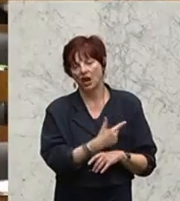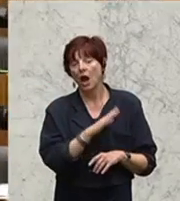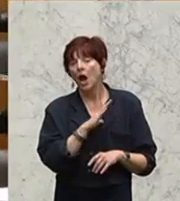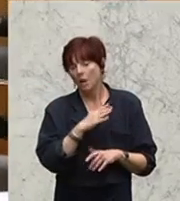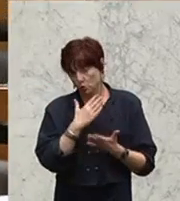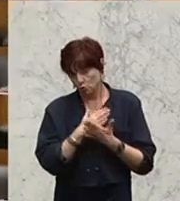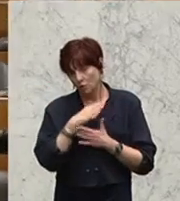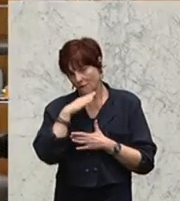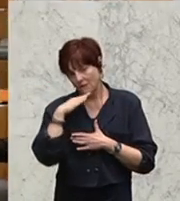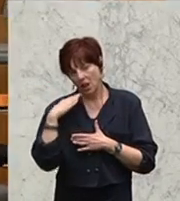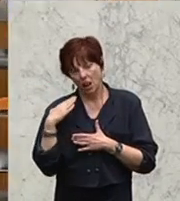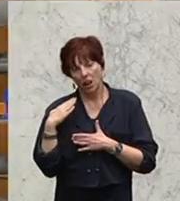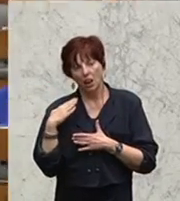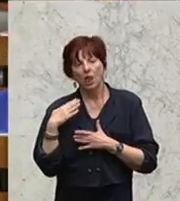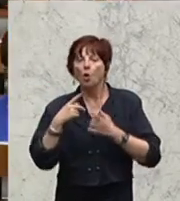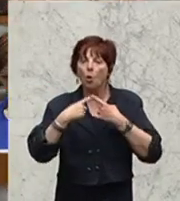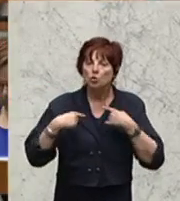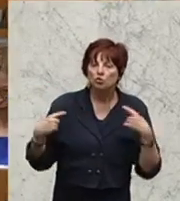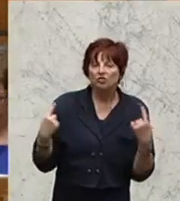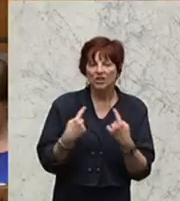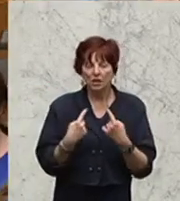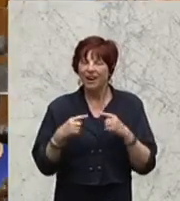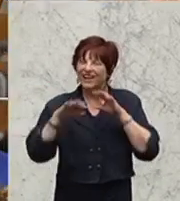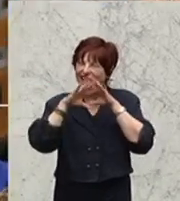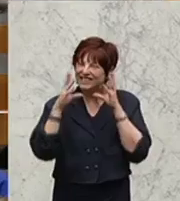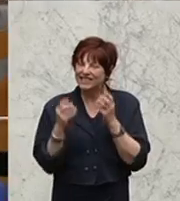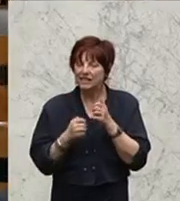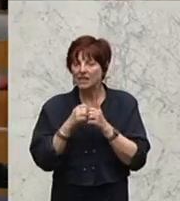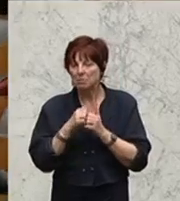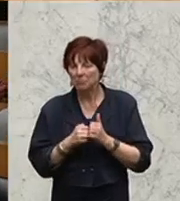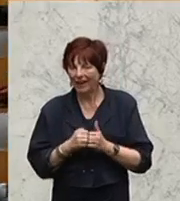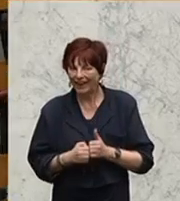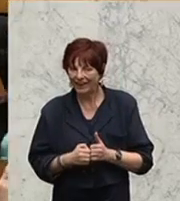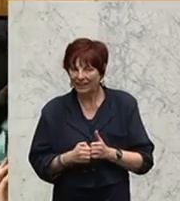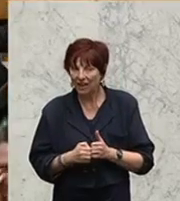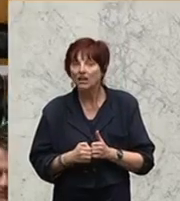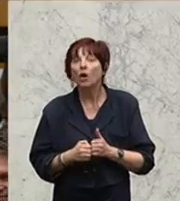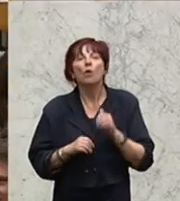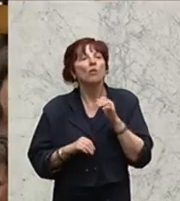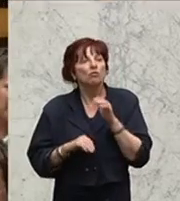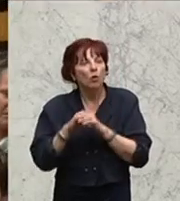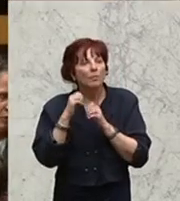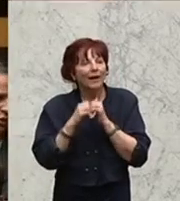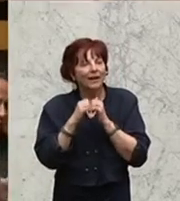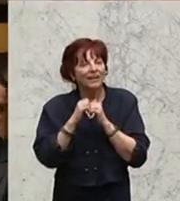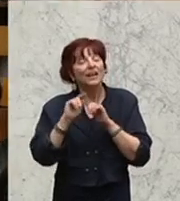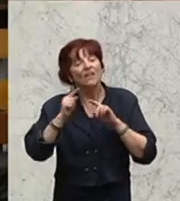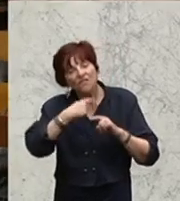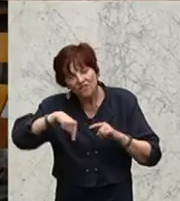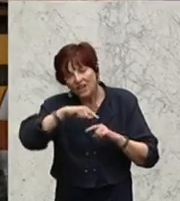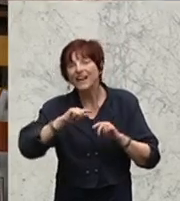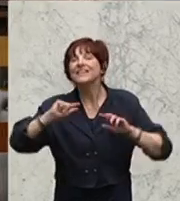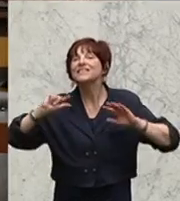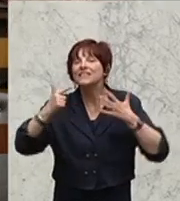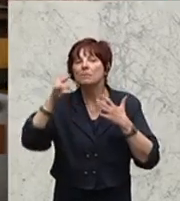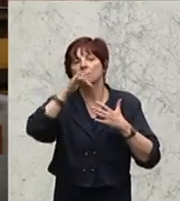eine ganze Menge. Und wir liegen damit in absoluten Zahlen an der siebten Stelle aller Mitgliedstaaten der Europäischen